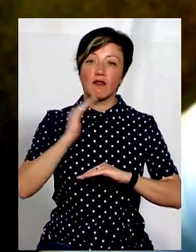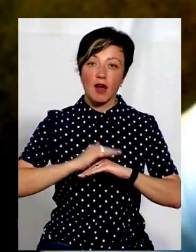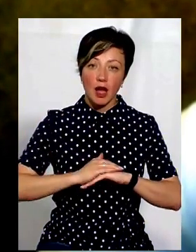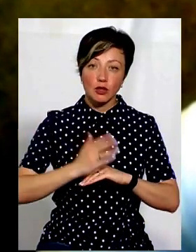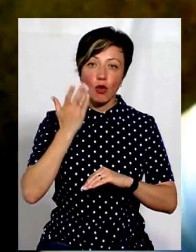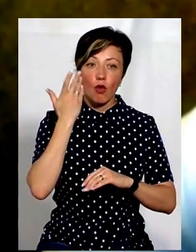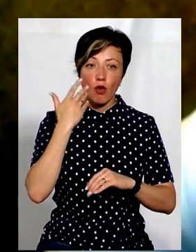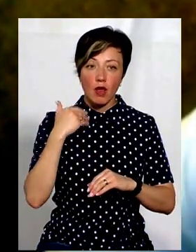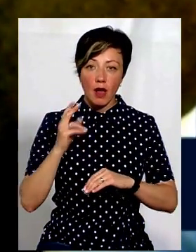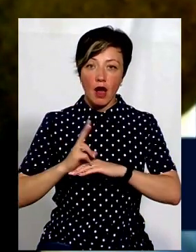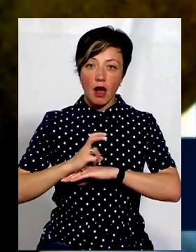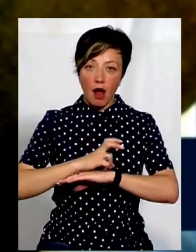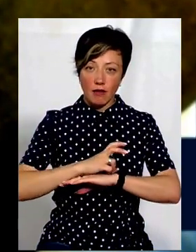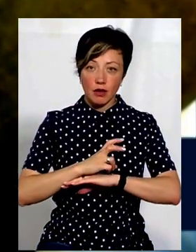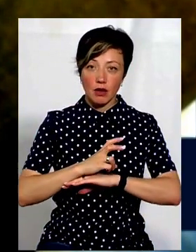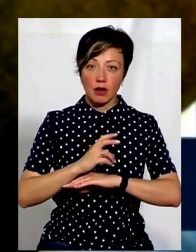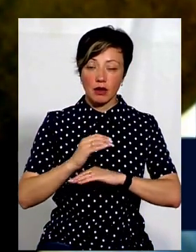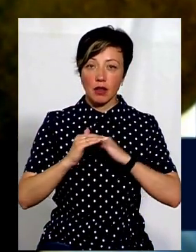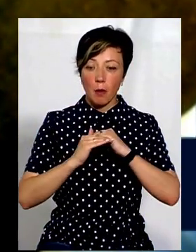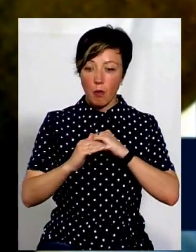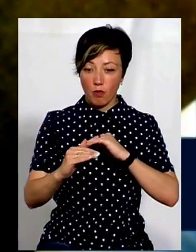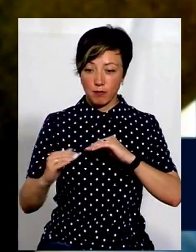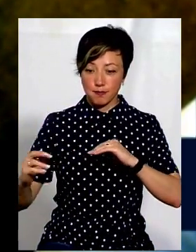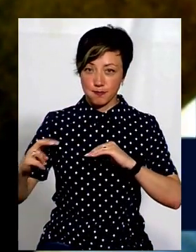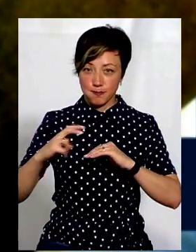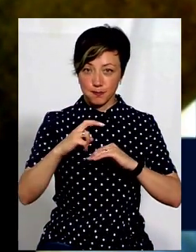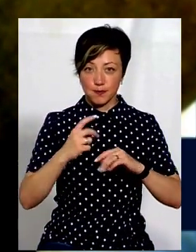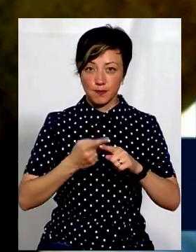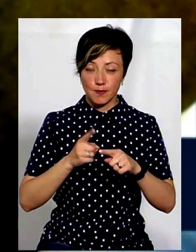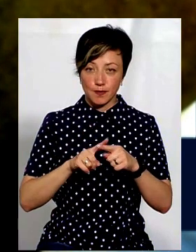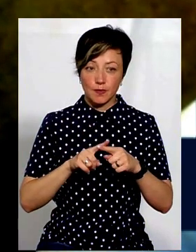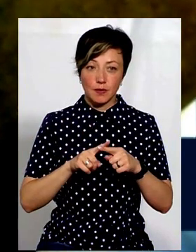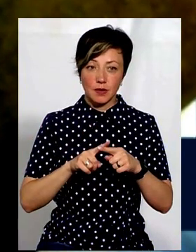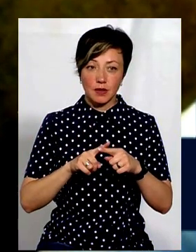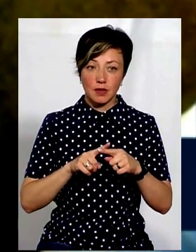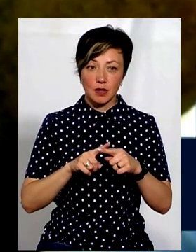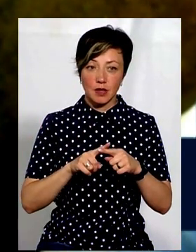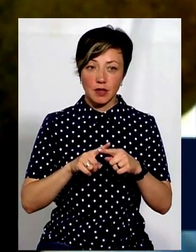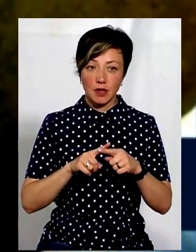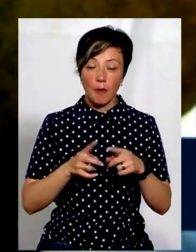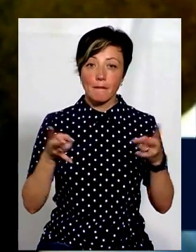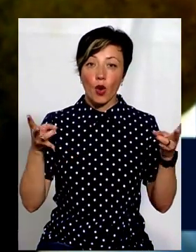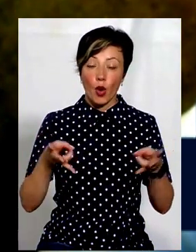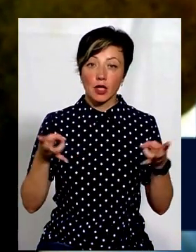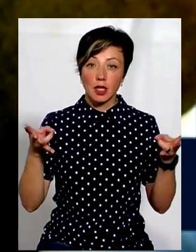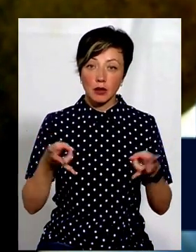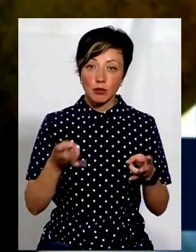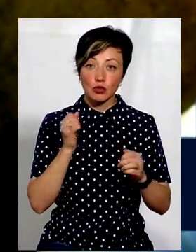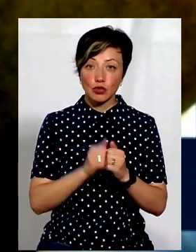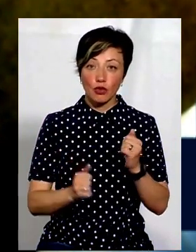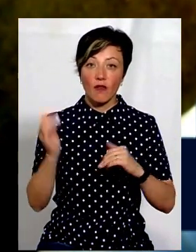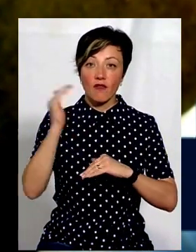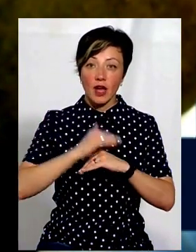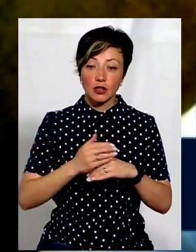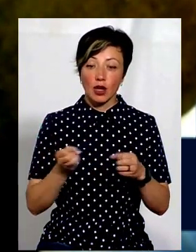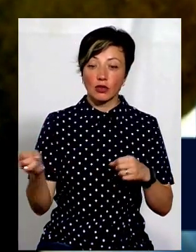коли равлик вже знаходиться на полі, куди виселяється мальок, він вже підростає. Потрібно щовечір